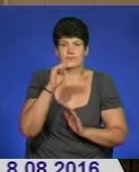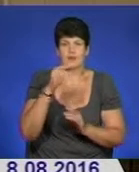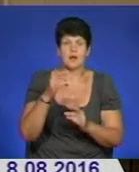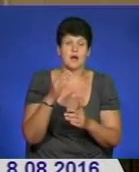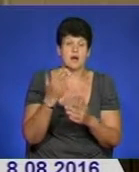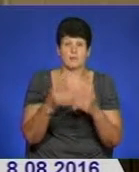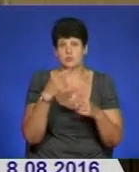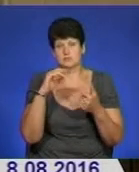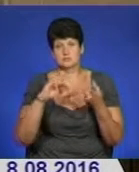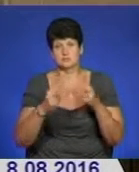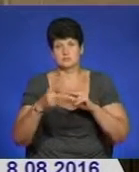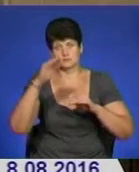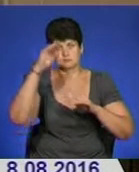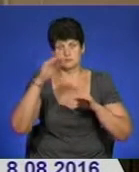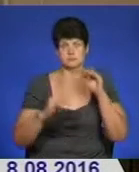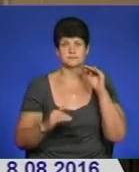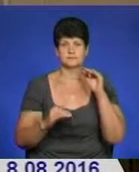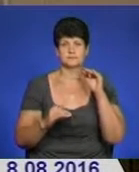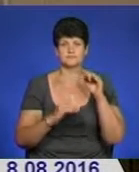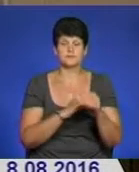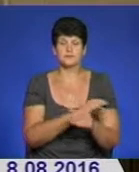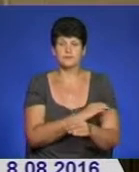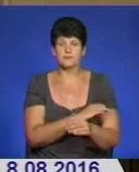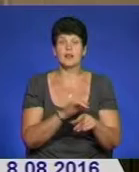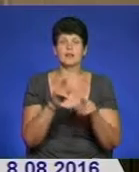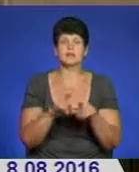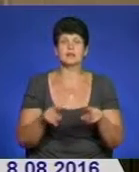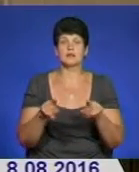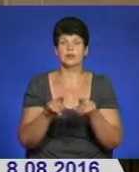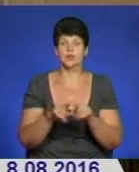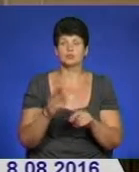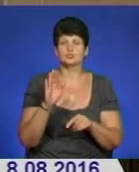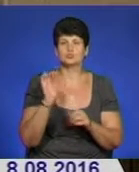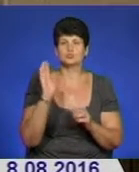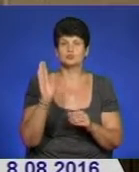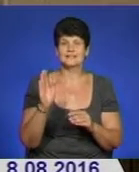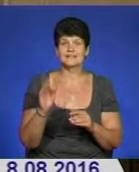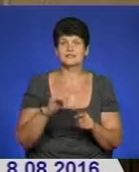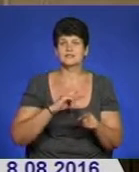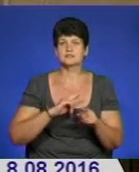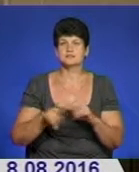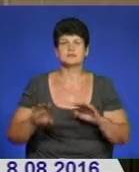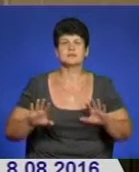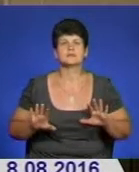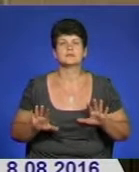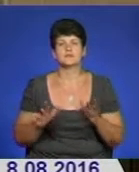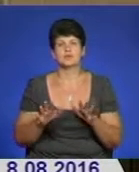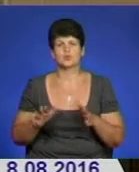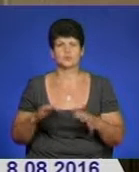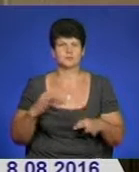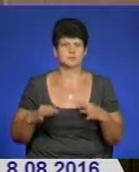взагалі пониженим. Так само може бути різка втомлюваність або навпаки